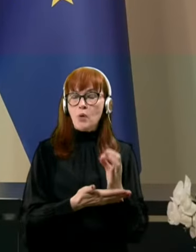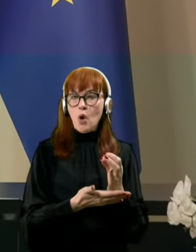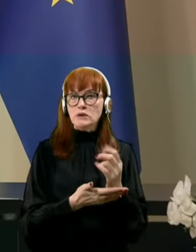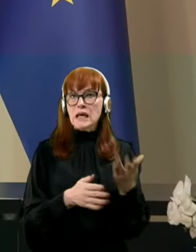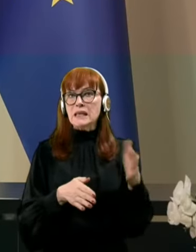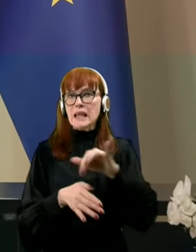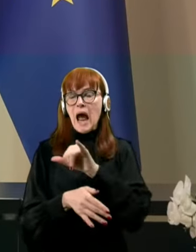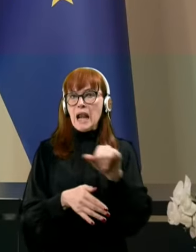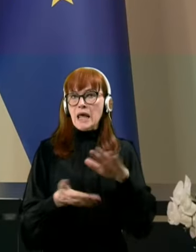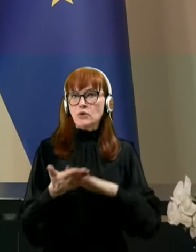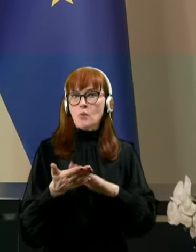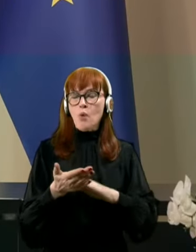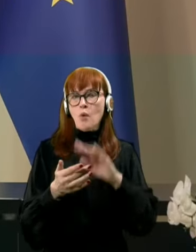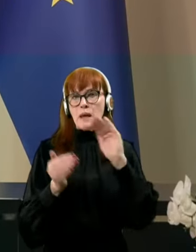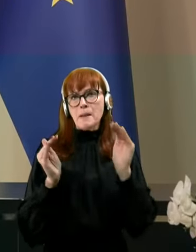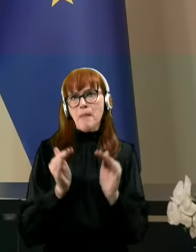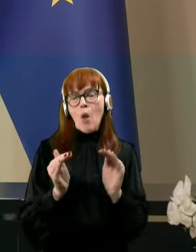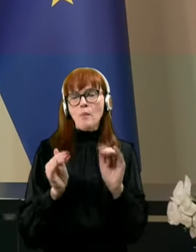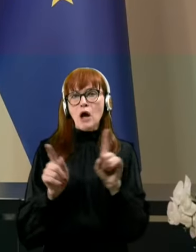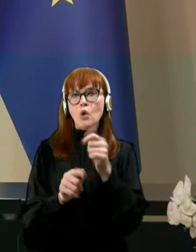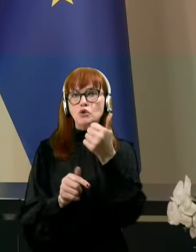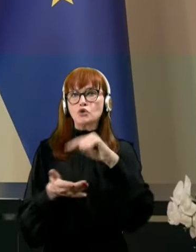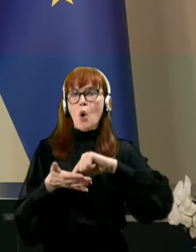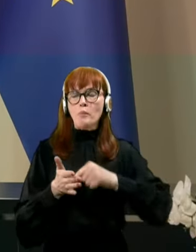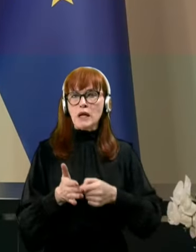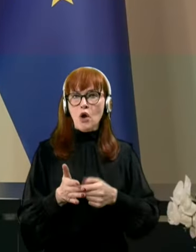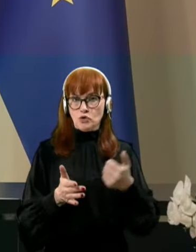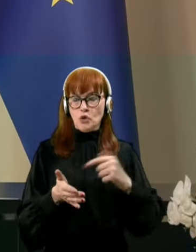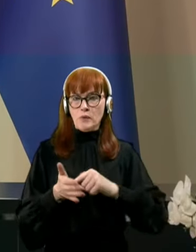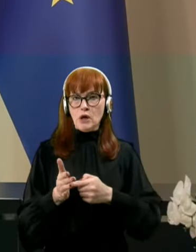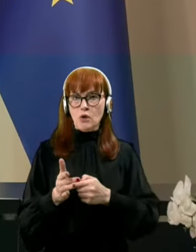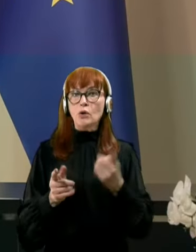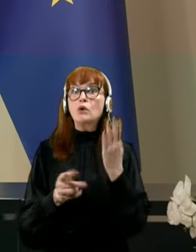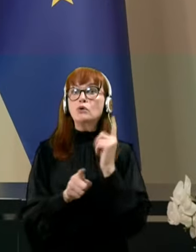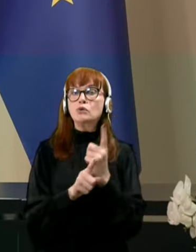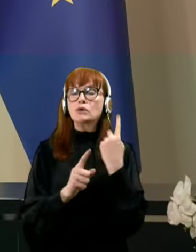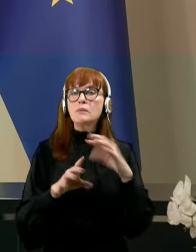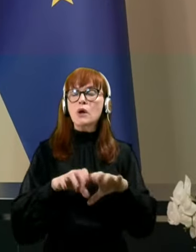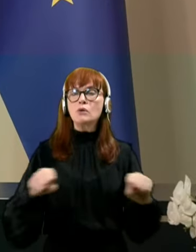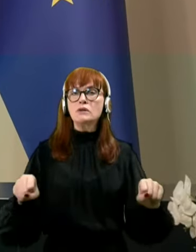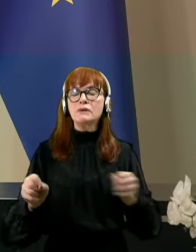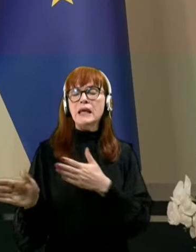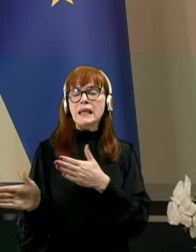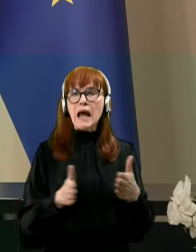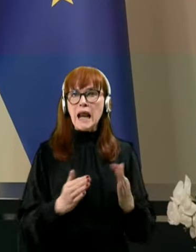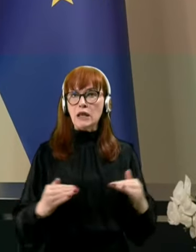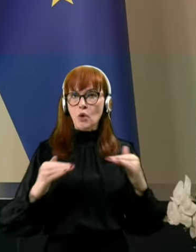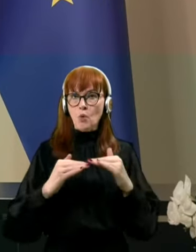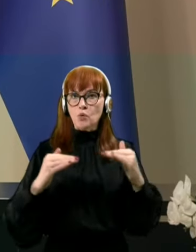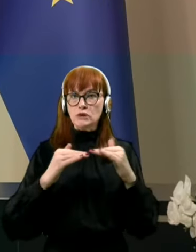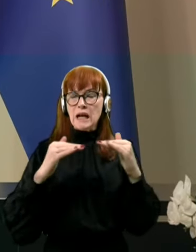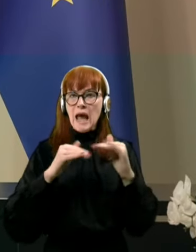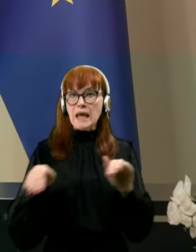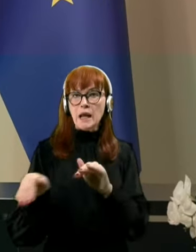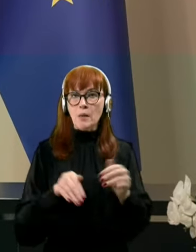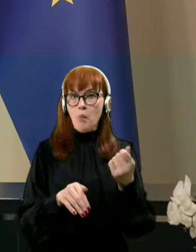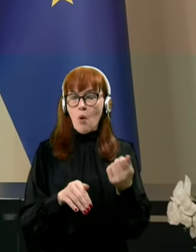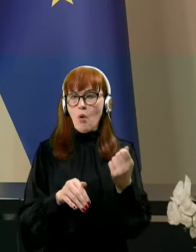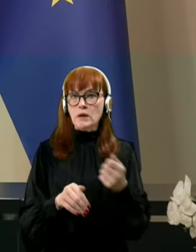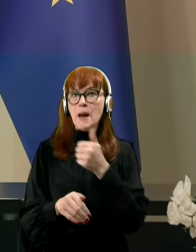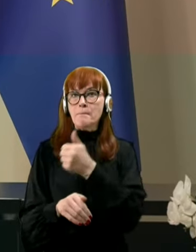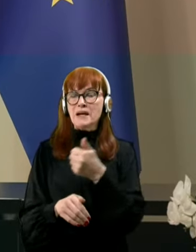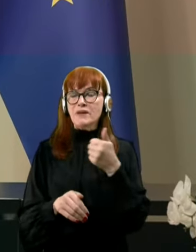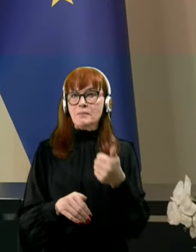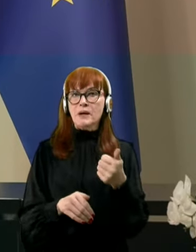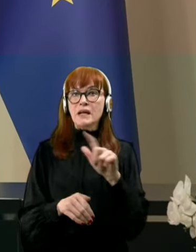letno znese slabih 100 milijonov. Ravno tako je bilo izvedeno redno uskladevanje pokojnin s prvim